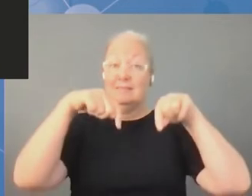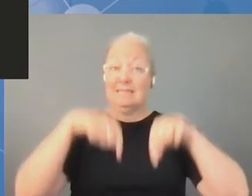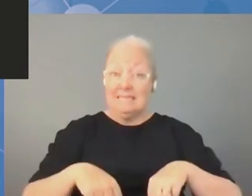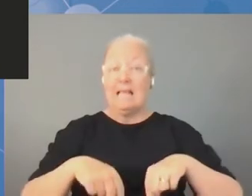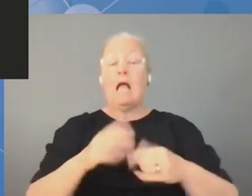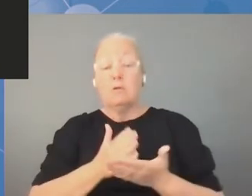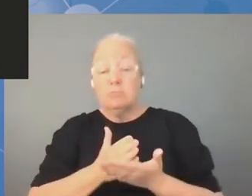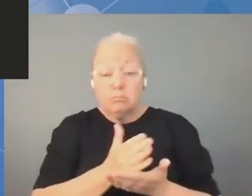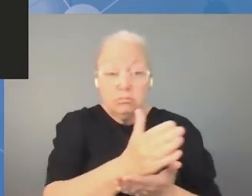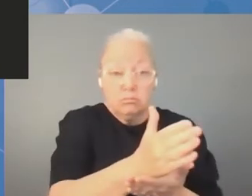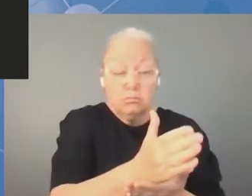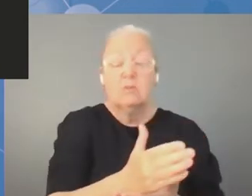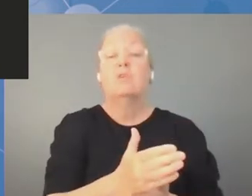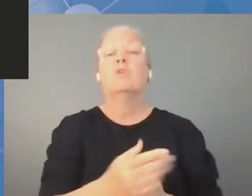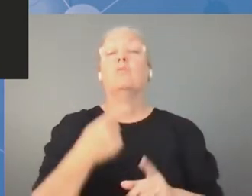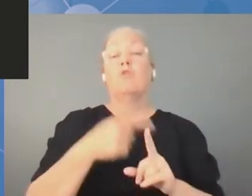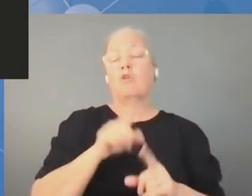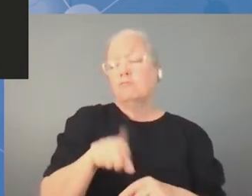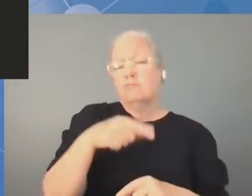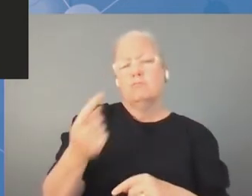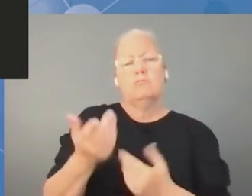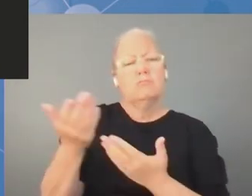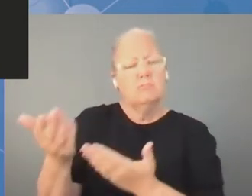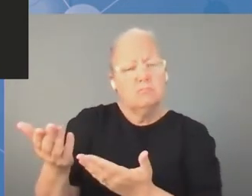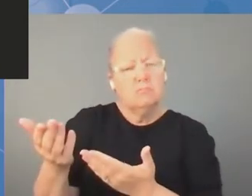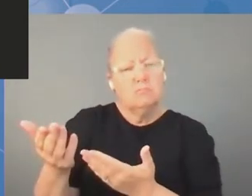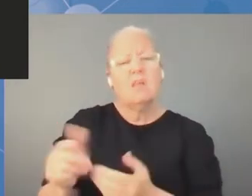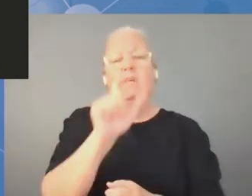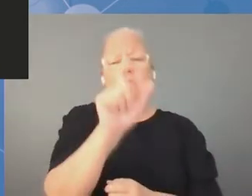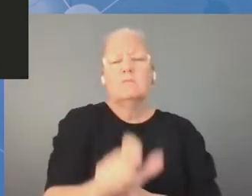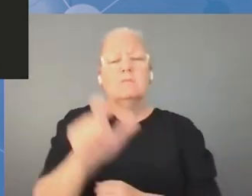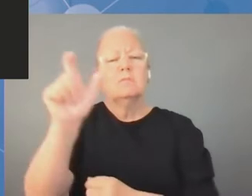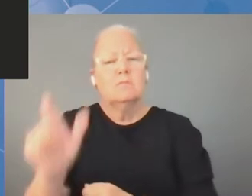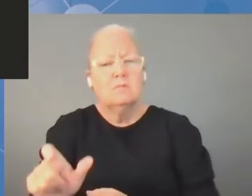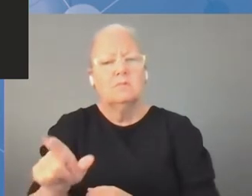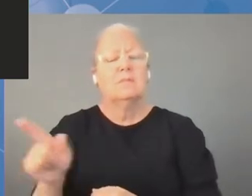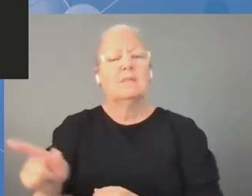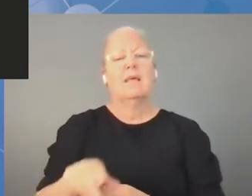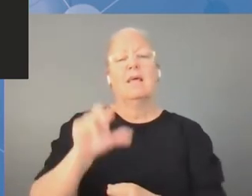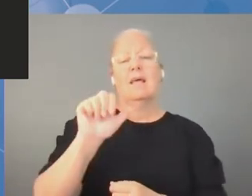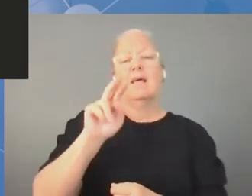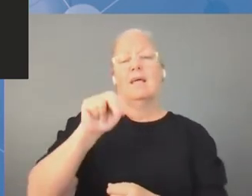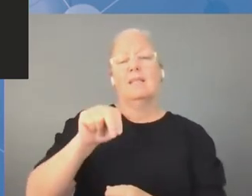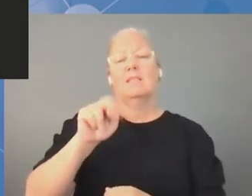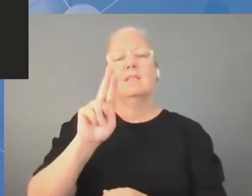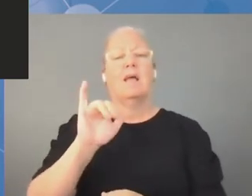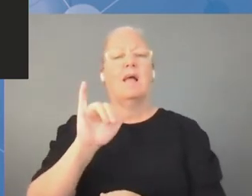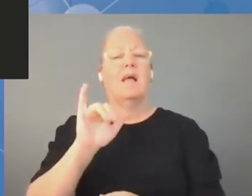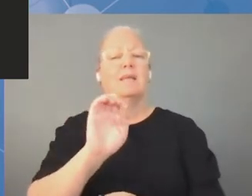nadzieję, że przebiegnie ta praca i to spotkanie bezproblemowo i będziemy mogli dalej rozmawiać